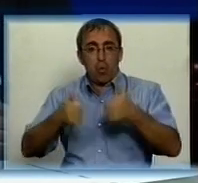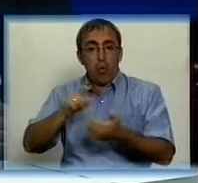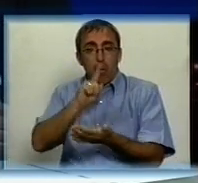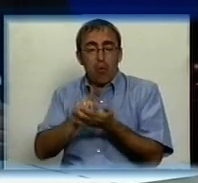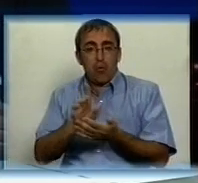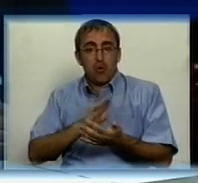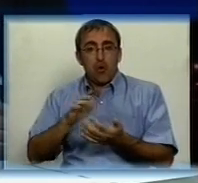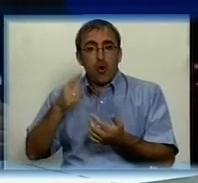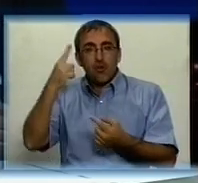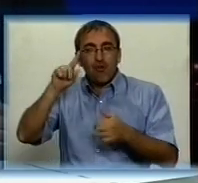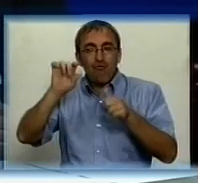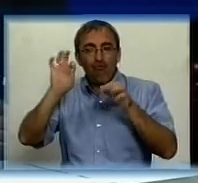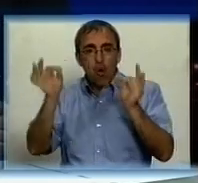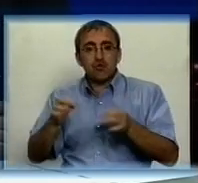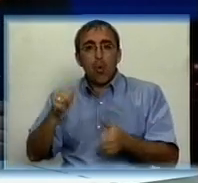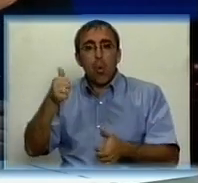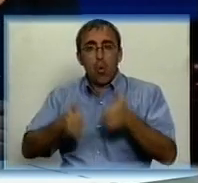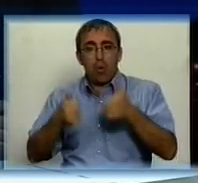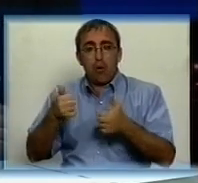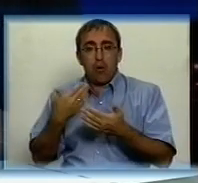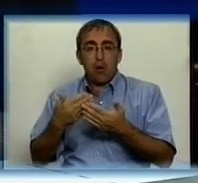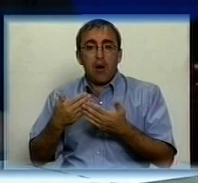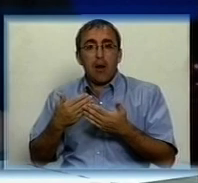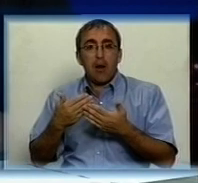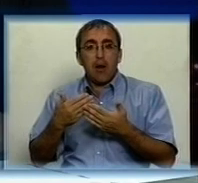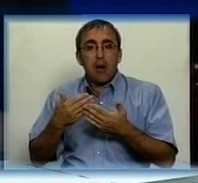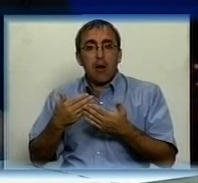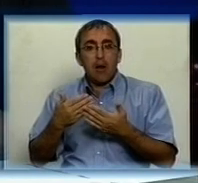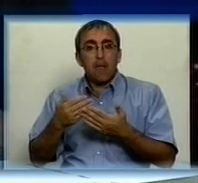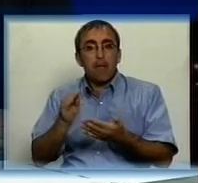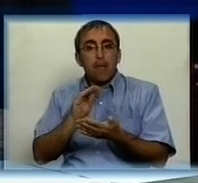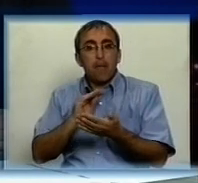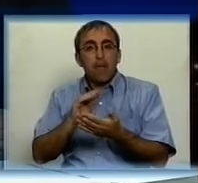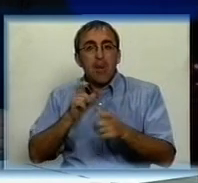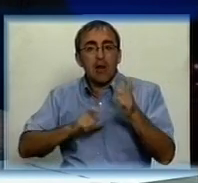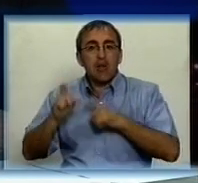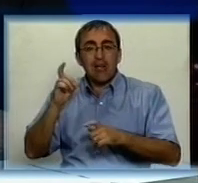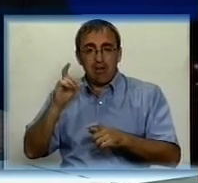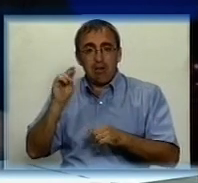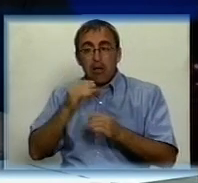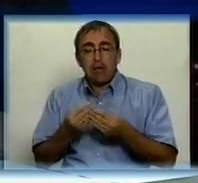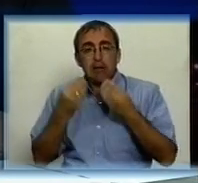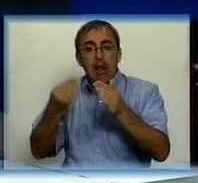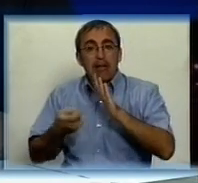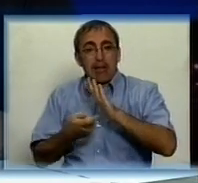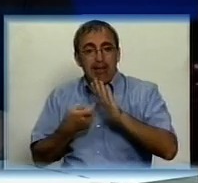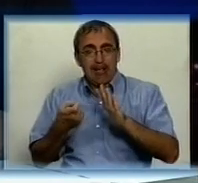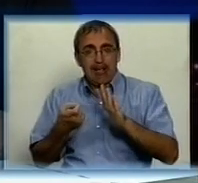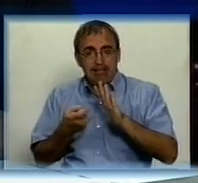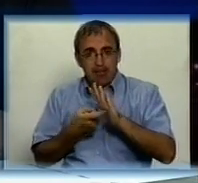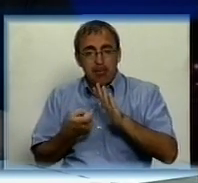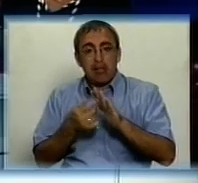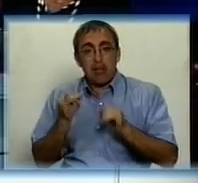повинен бути творчий конкурс. Чи, наприклад, мистецький факультет педагогічного університету теж можна дуже гарно здати іспити. В той же час,